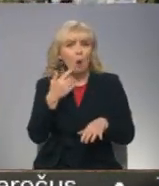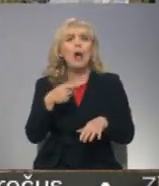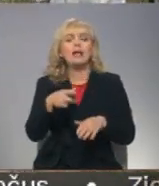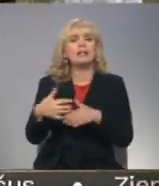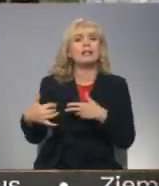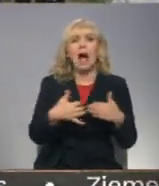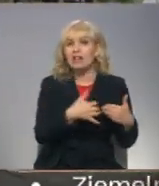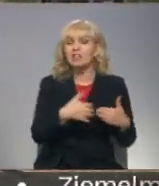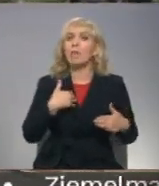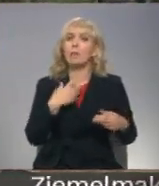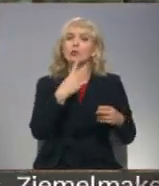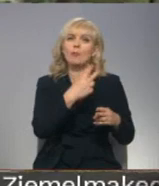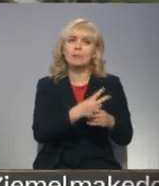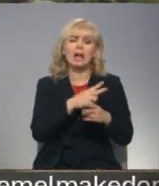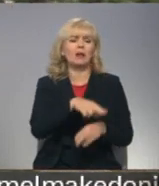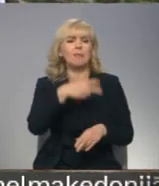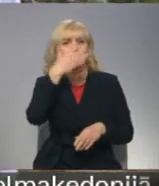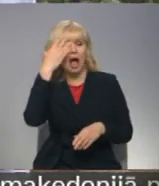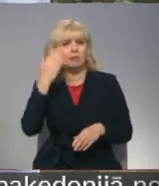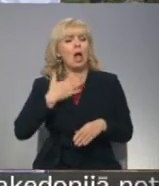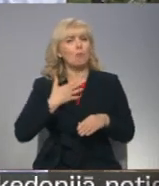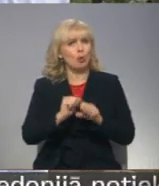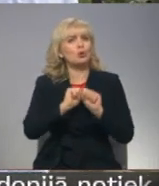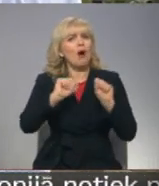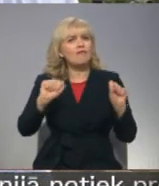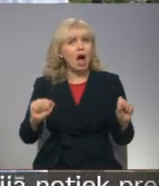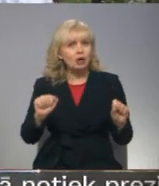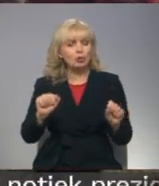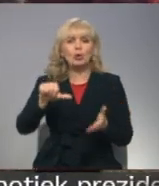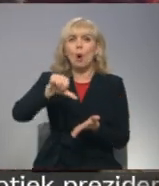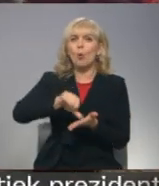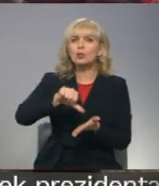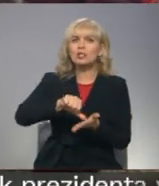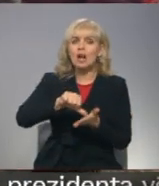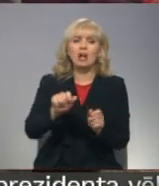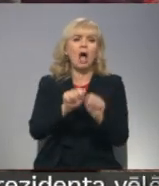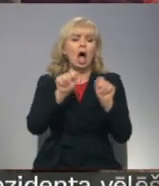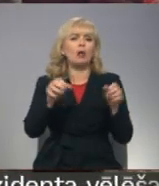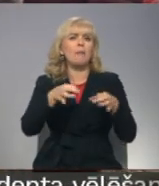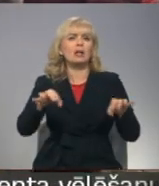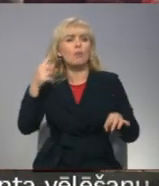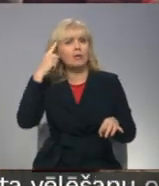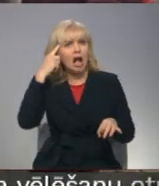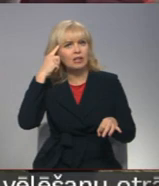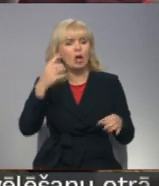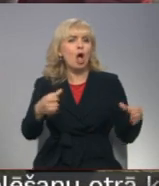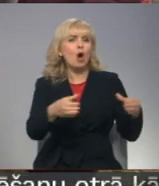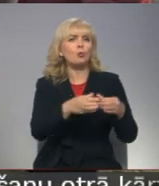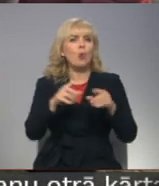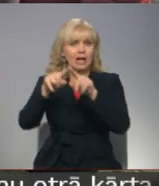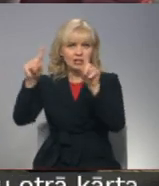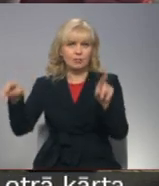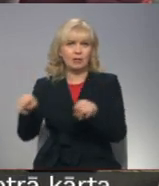jāizcīna un mūsu pienākums ir neaizmirst savus varoņus. Tā sava uzrunā atklājot brīvprātīgo rotas piemiņas plāksni atzīst